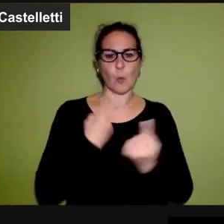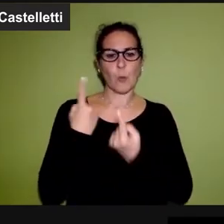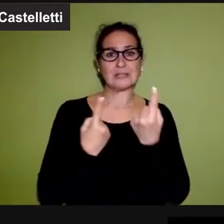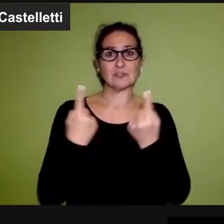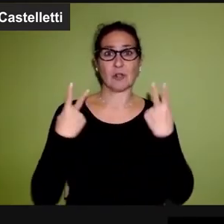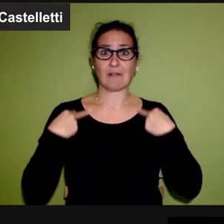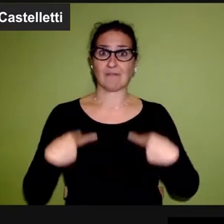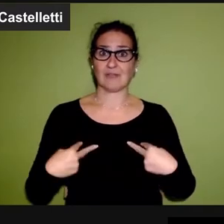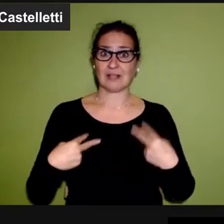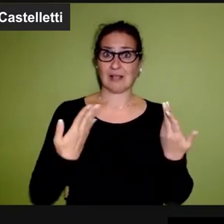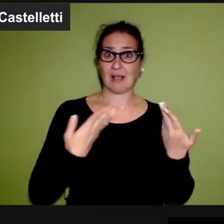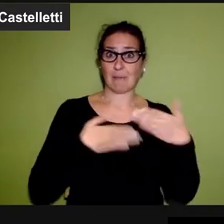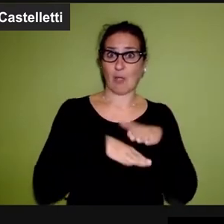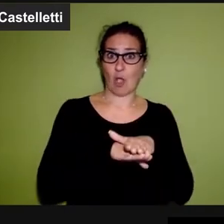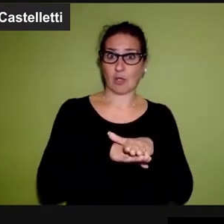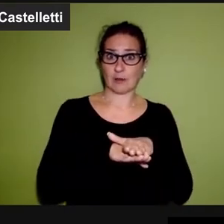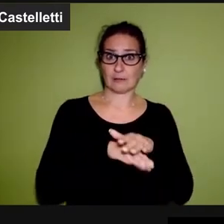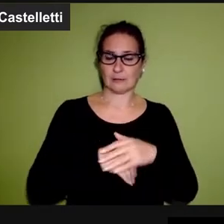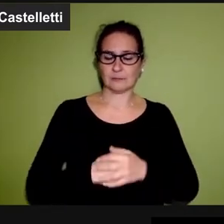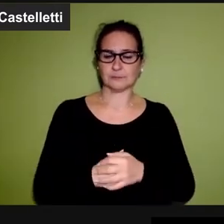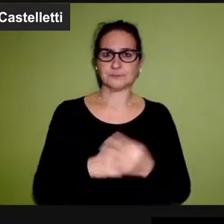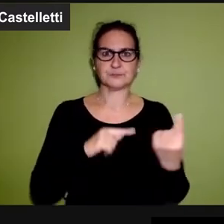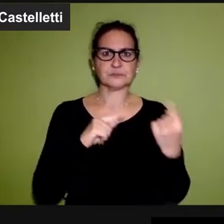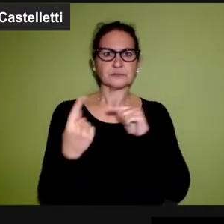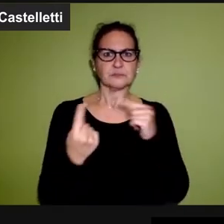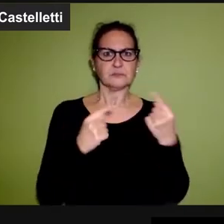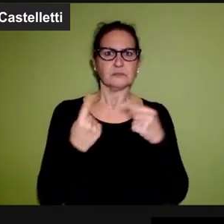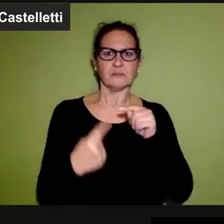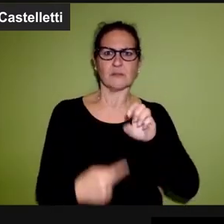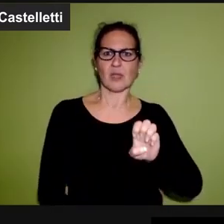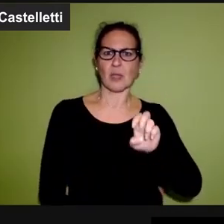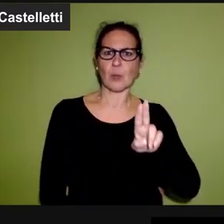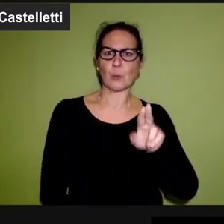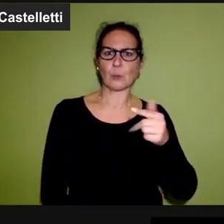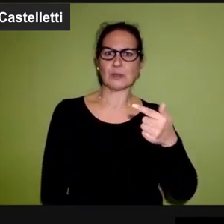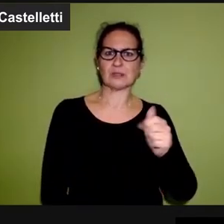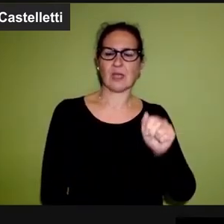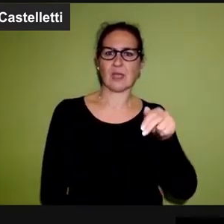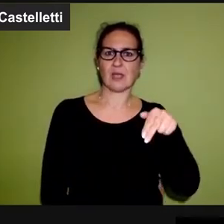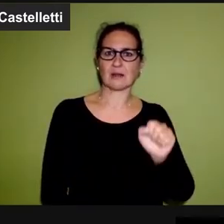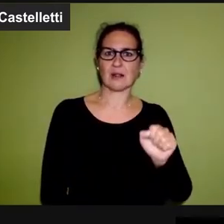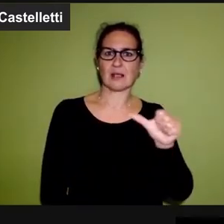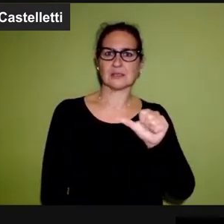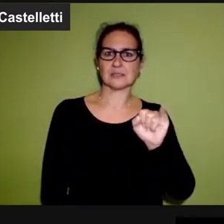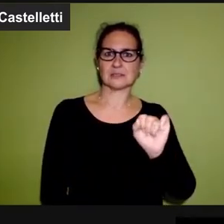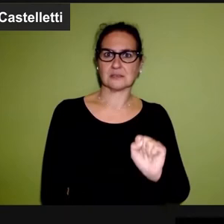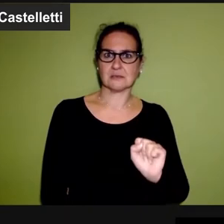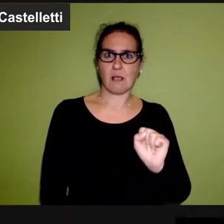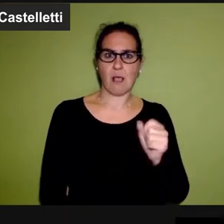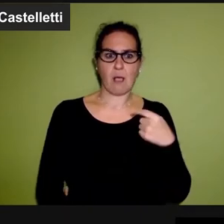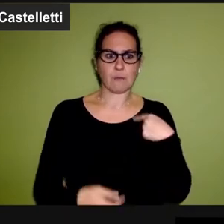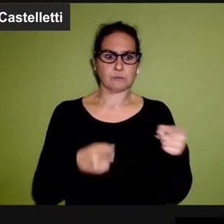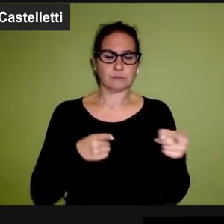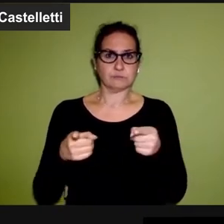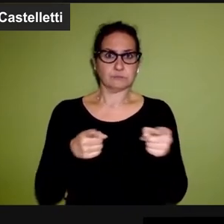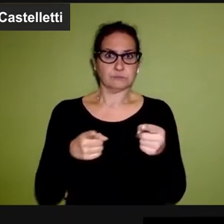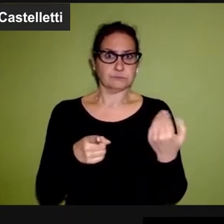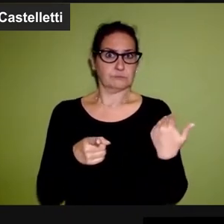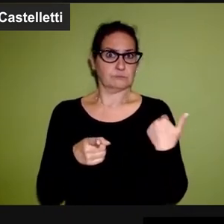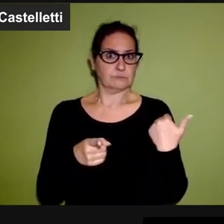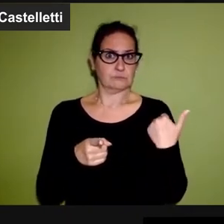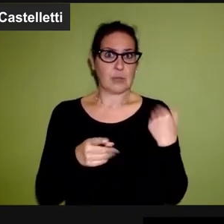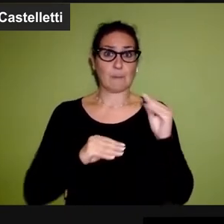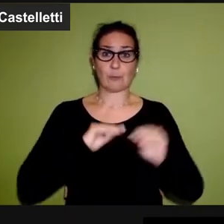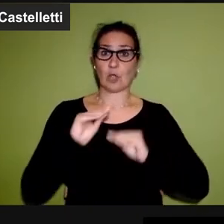questioni di vita e di morte. Il riferimento al dibattito sull'eutanasia che ha interessato soprattutto